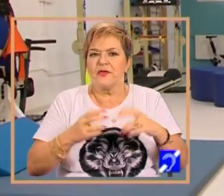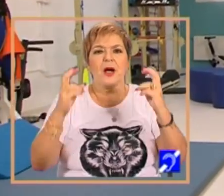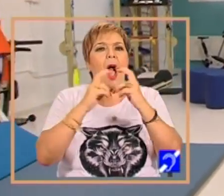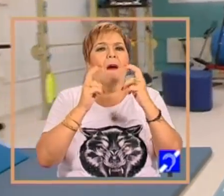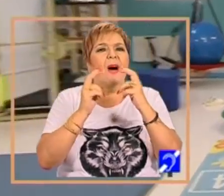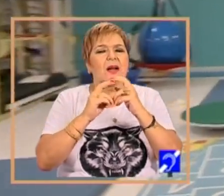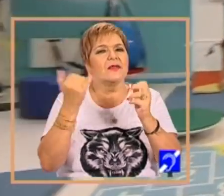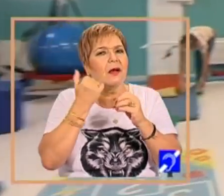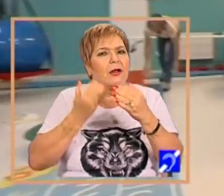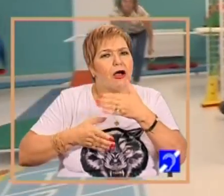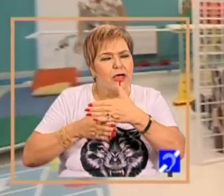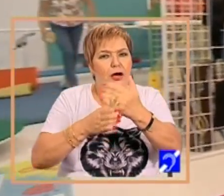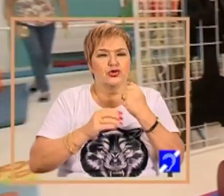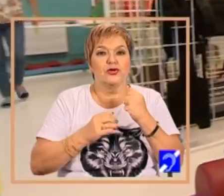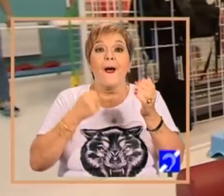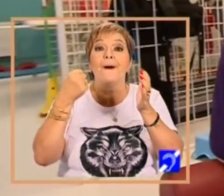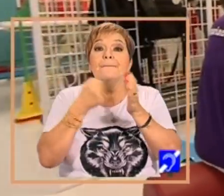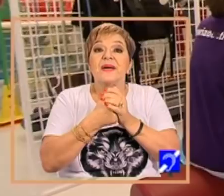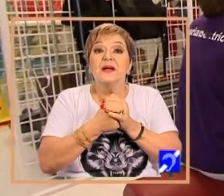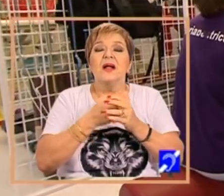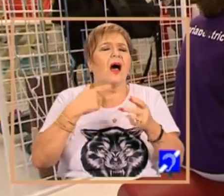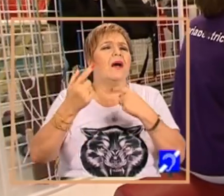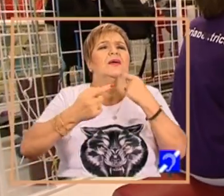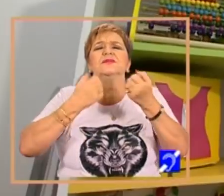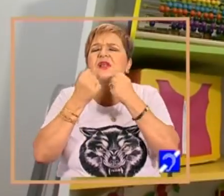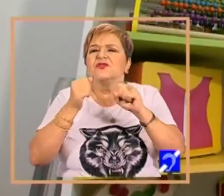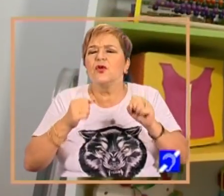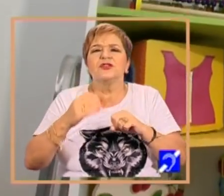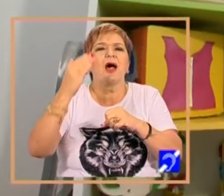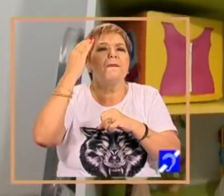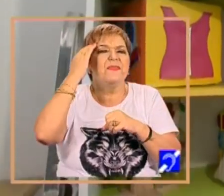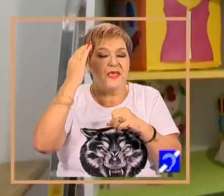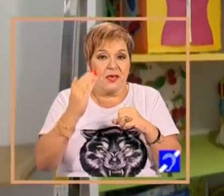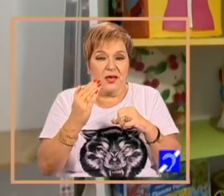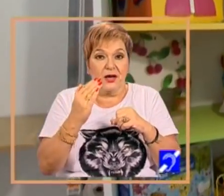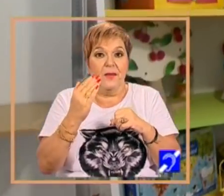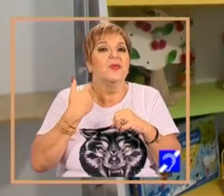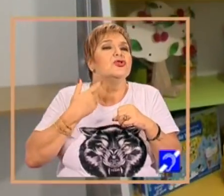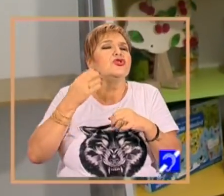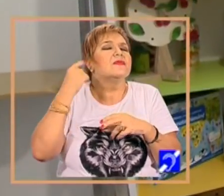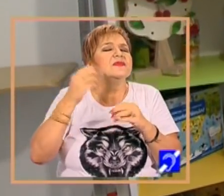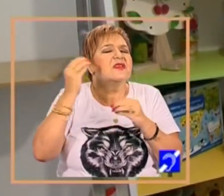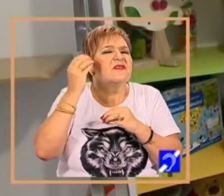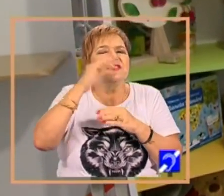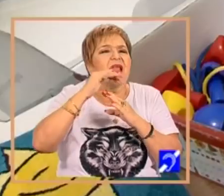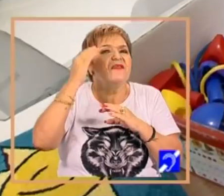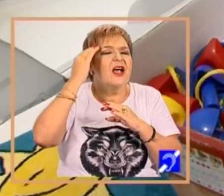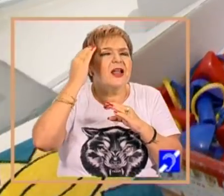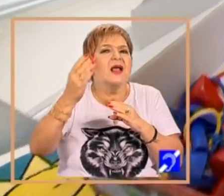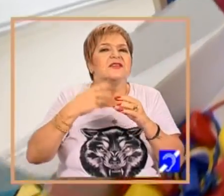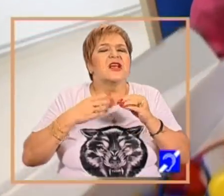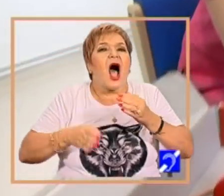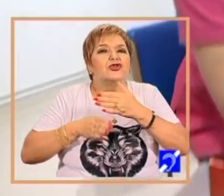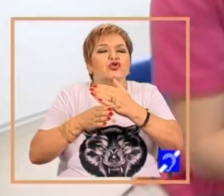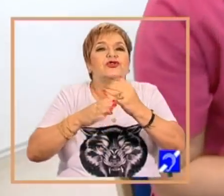cu care lucrăm, până la partea cognitivă, partea psiho-motrică, ca să zic așa, care ține de